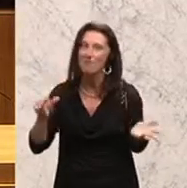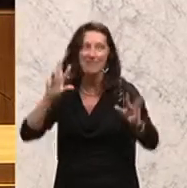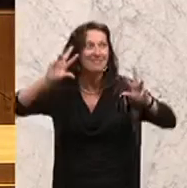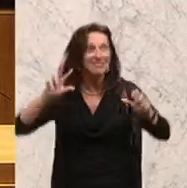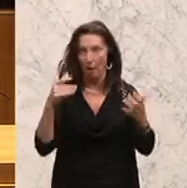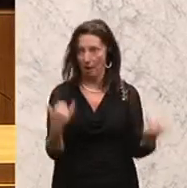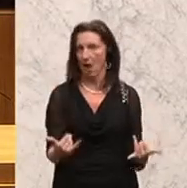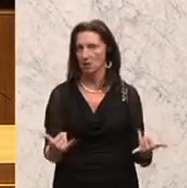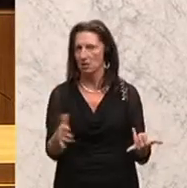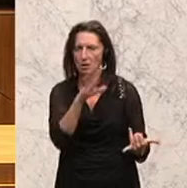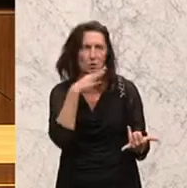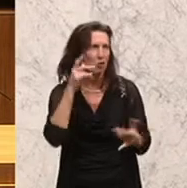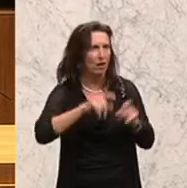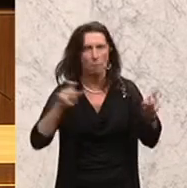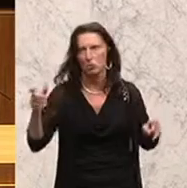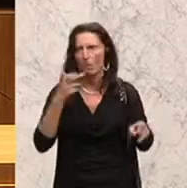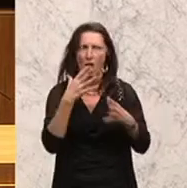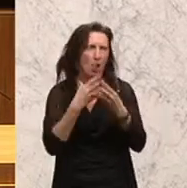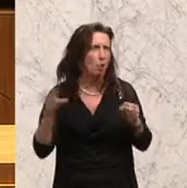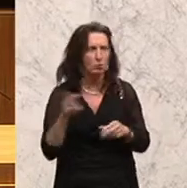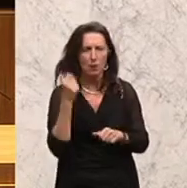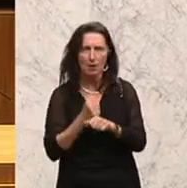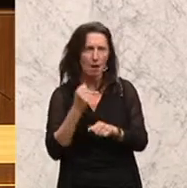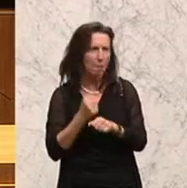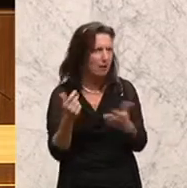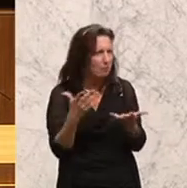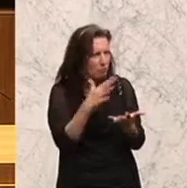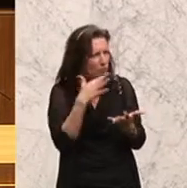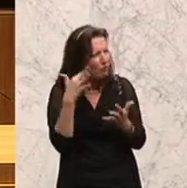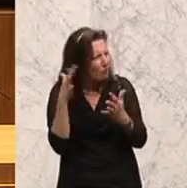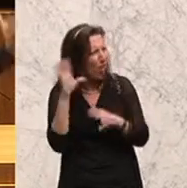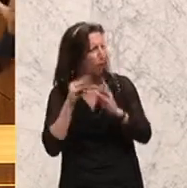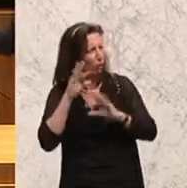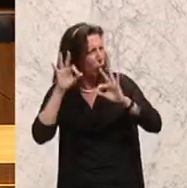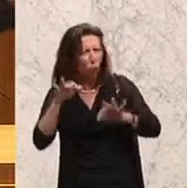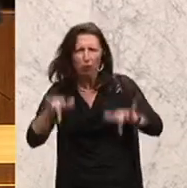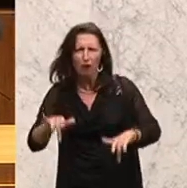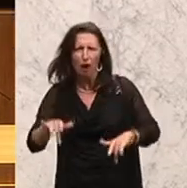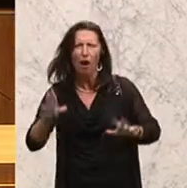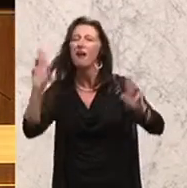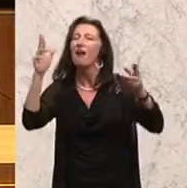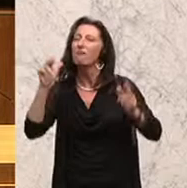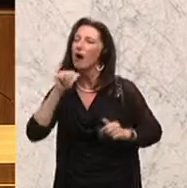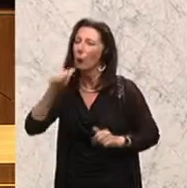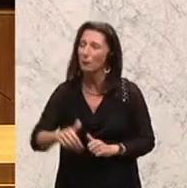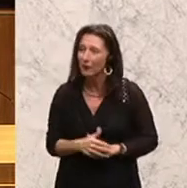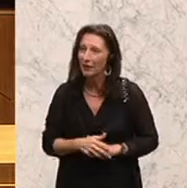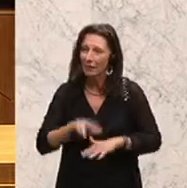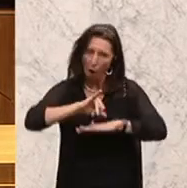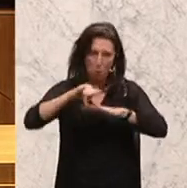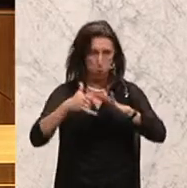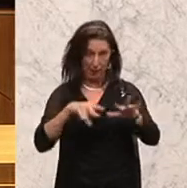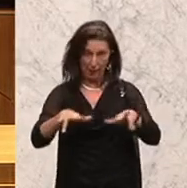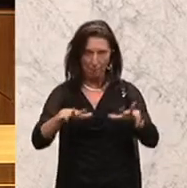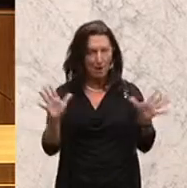ganz viele, die mitarbeiten wollen bei Lösungen. Es gibt schon ganz viele gute Erfahrungen. Warum fassen wir das nicht in ein gutes Projektmanagement zusammen